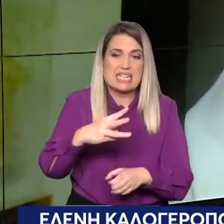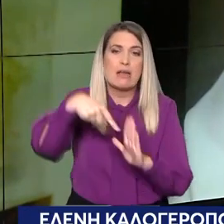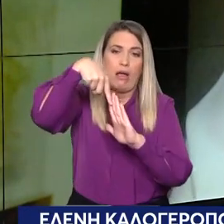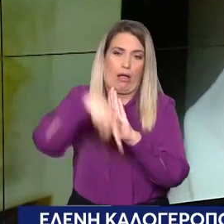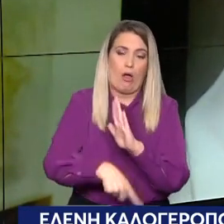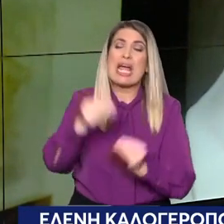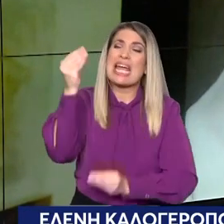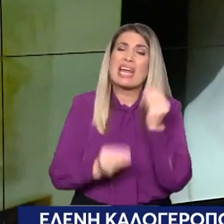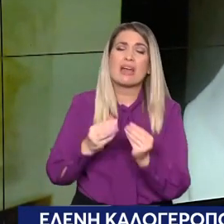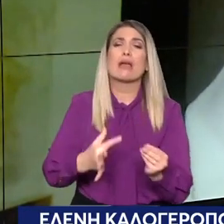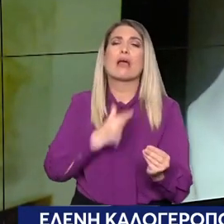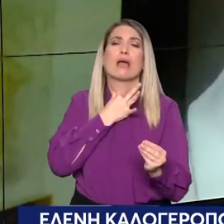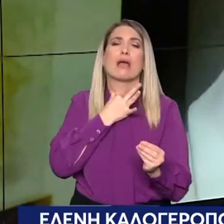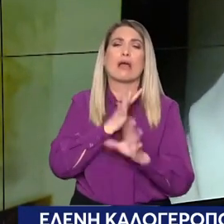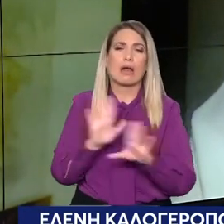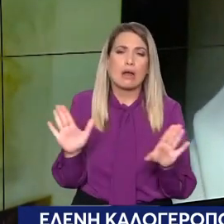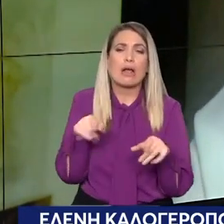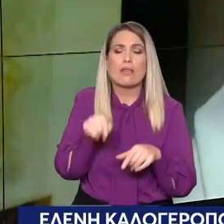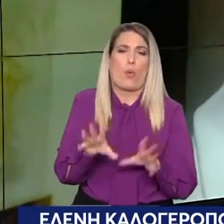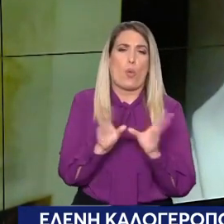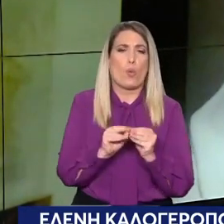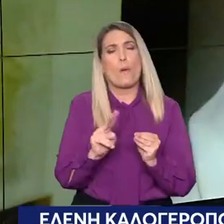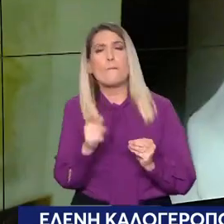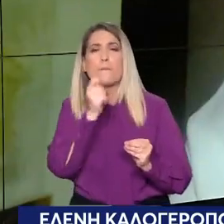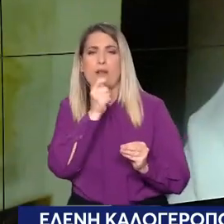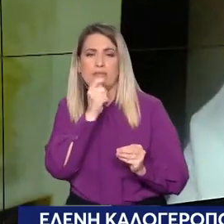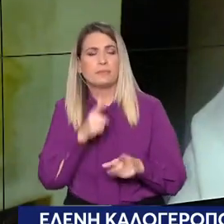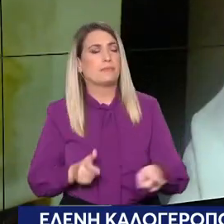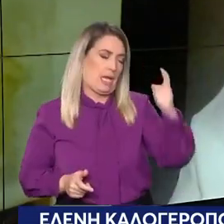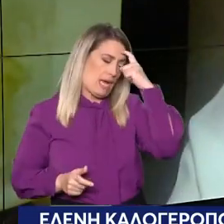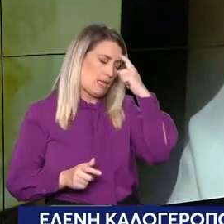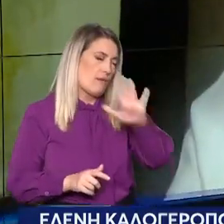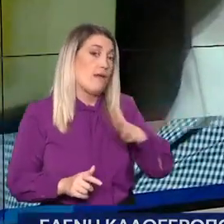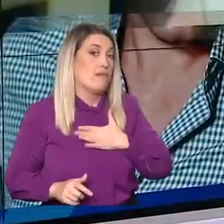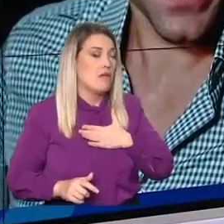της αξιωματικής αντιπολίτευσης. Ελένη, μου σε ευχαριστώ πολύ. Πραγματικά εξαιρετικό ροπορτάζ.